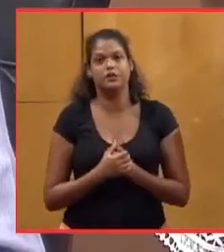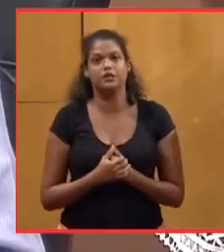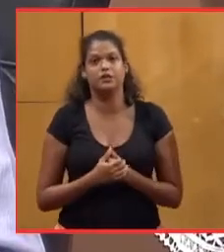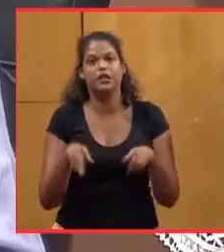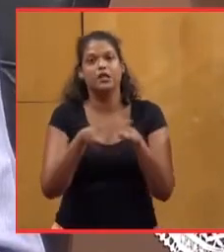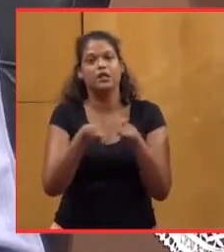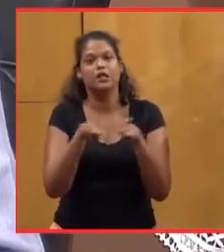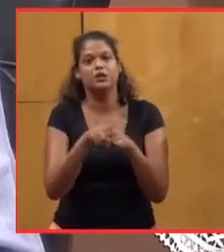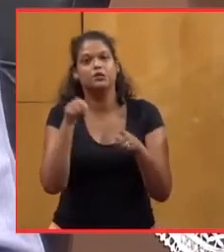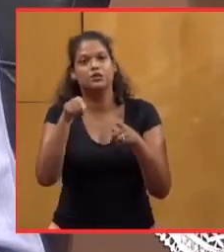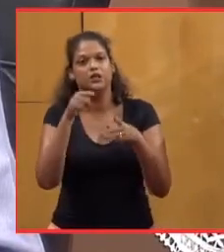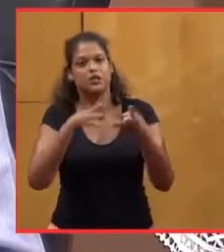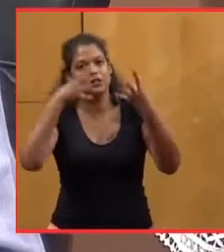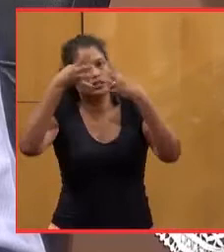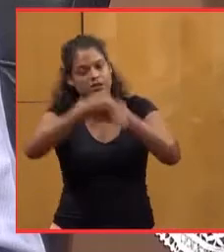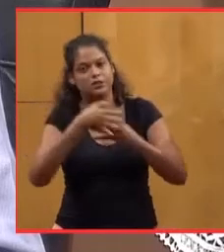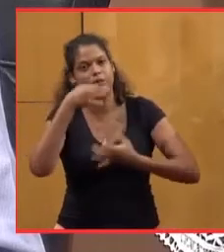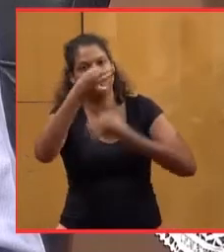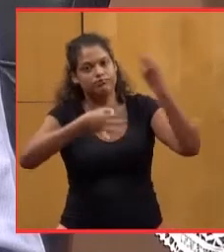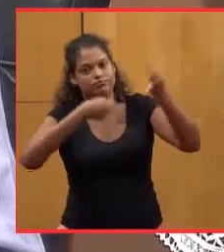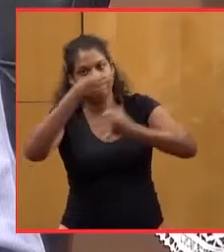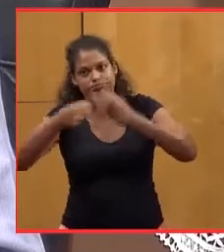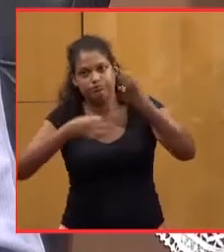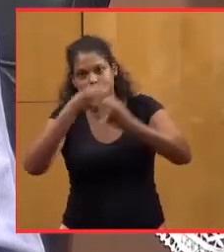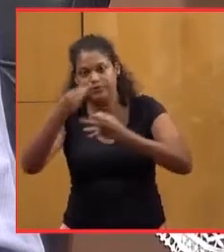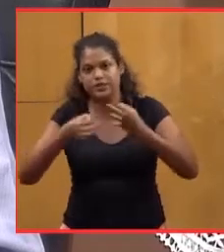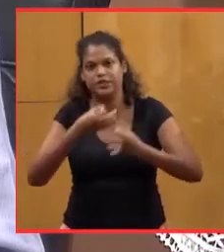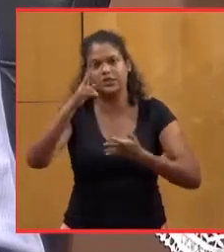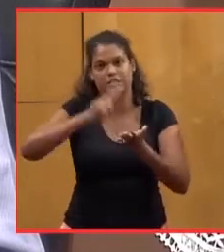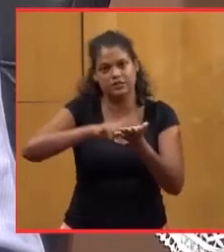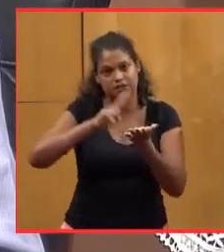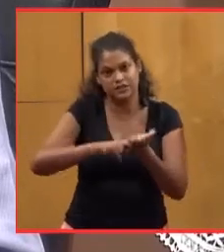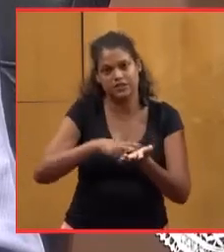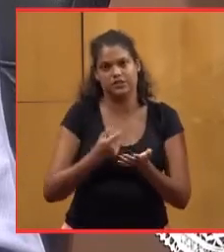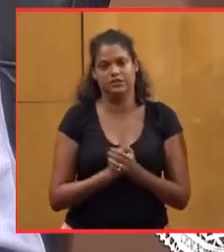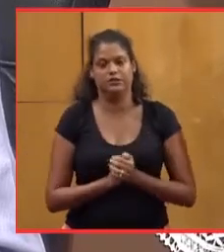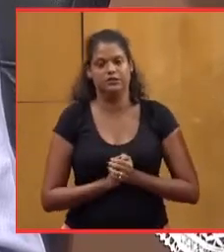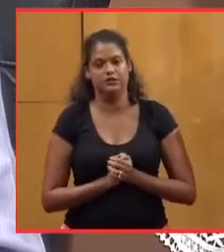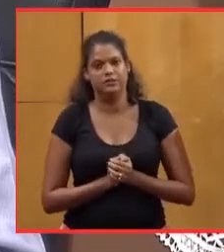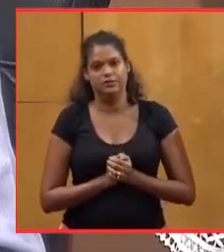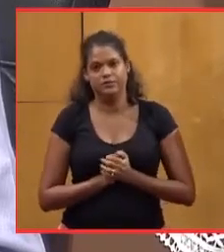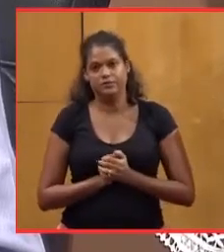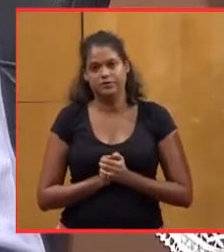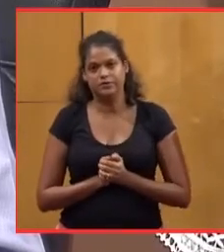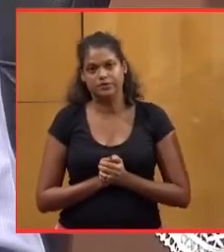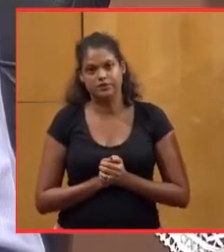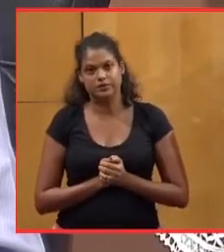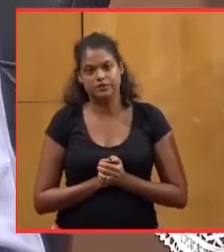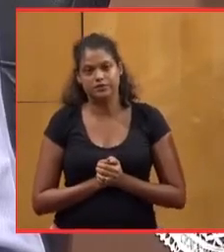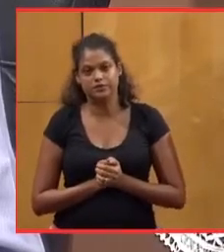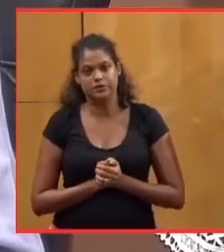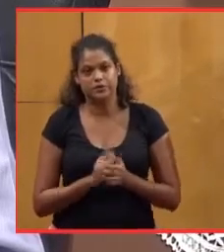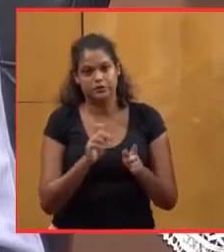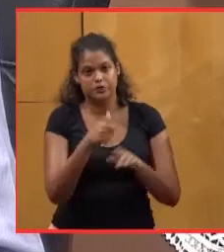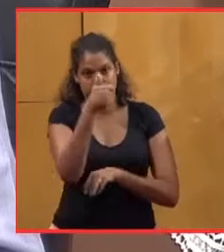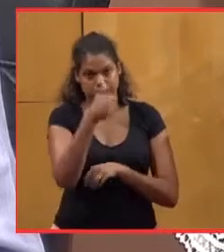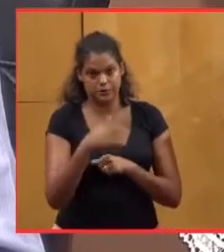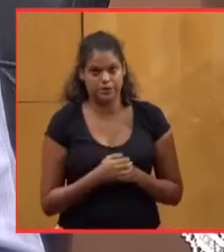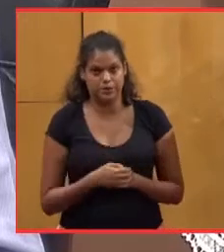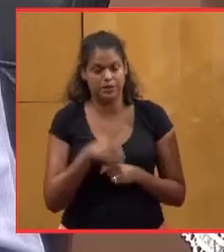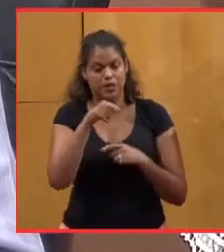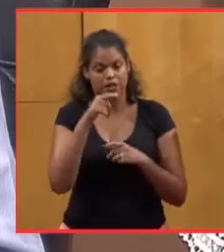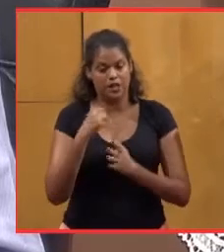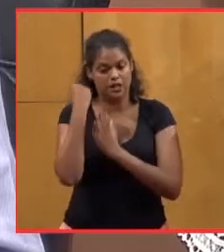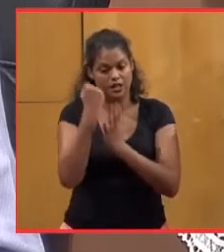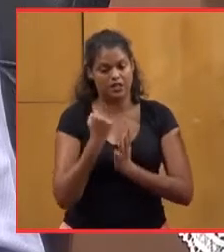la transparence, la sincérité et la vérité des faits. D'abord, vous avez hérité en